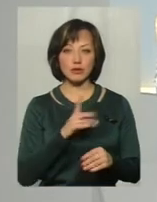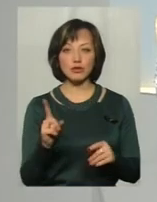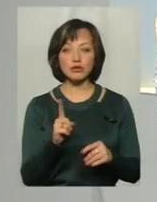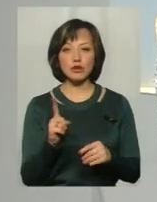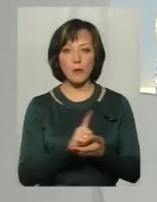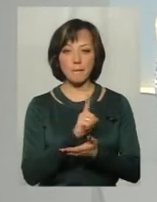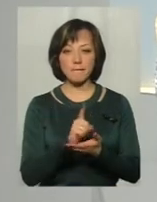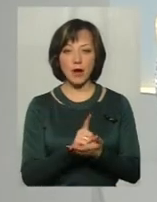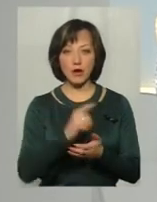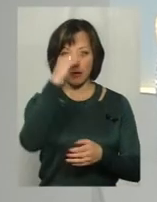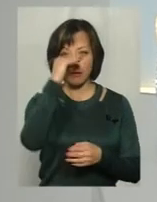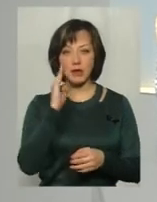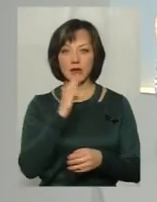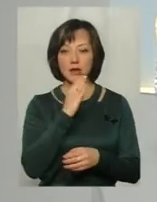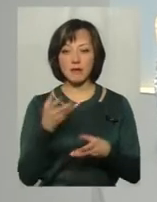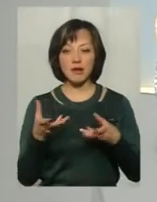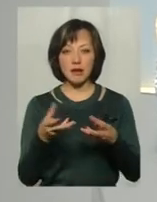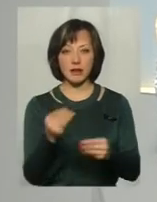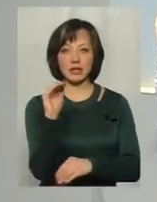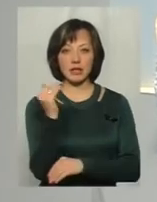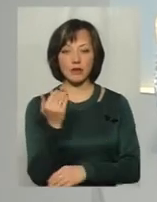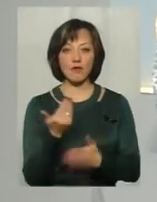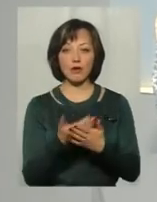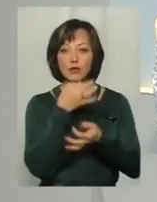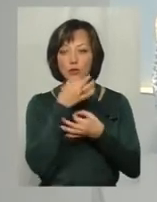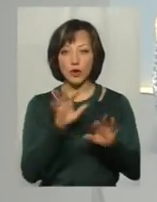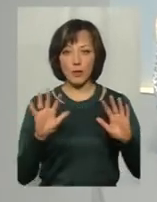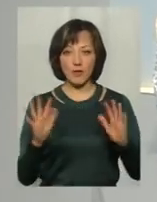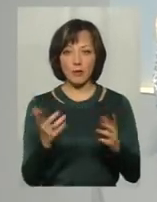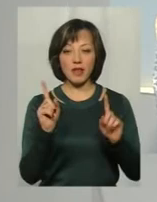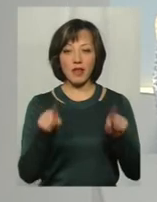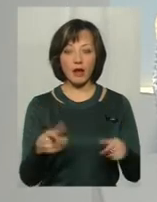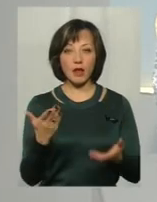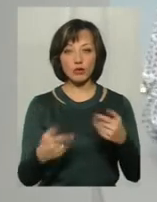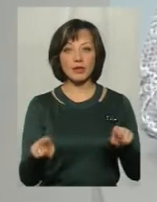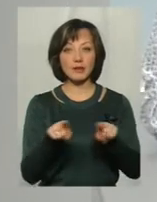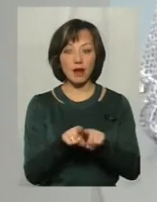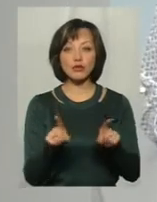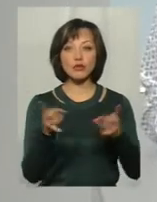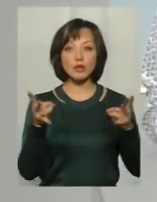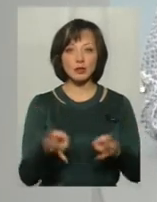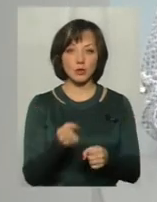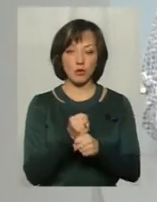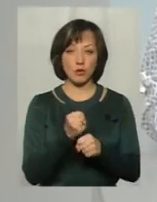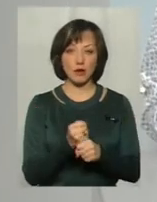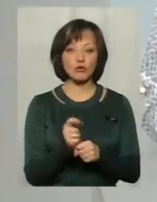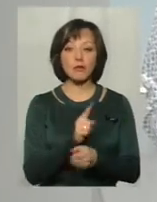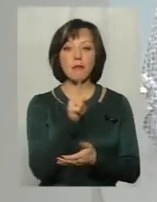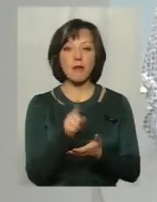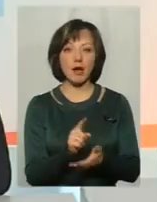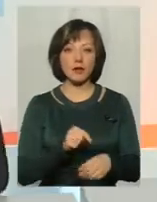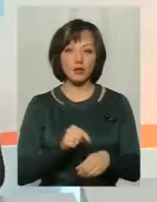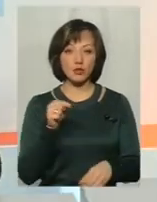Що мають батьки привити дитині, що в будь-якому випадку, навіть якщо так, що потрібно її робити? Що вона має